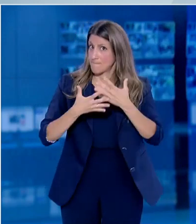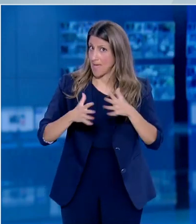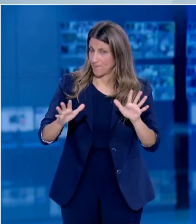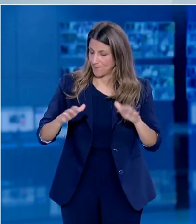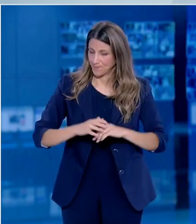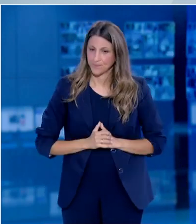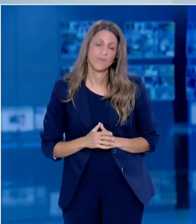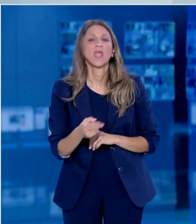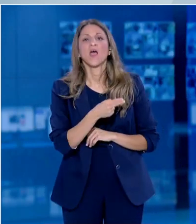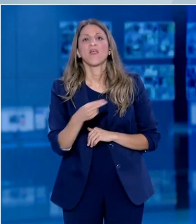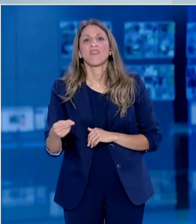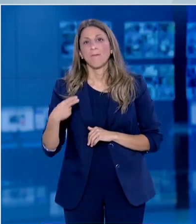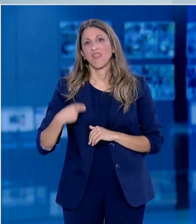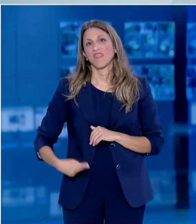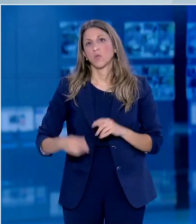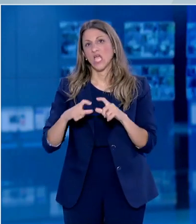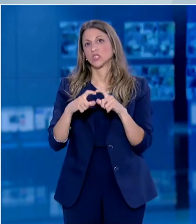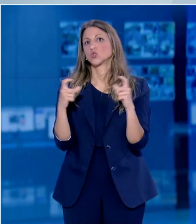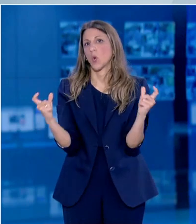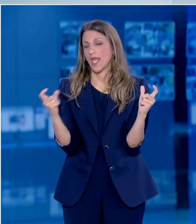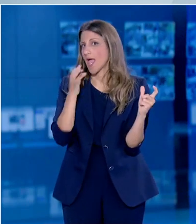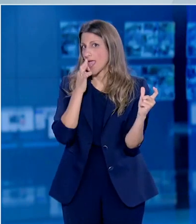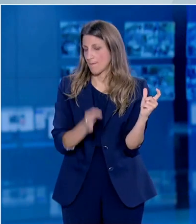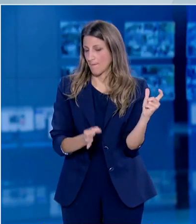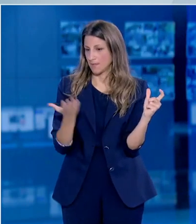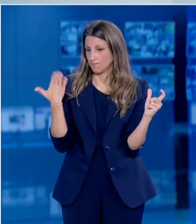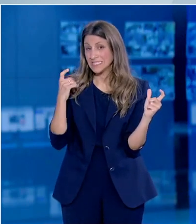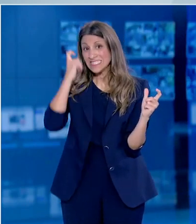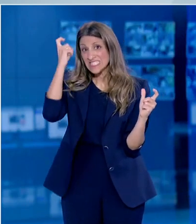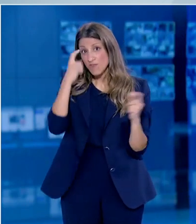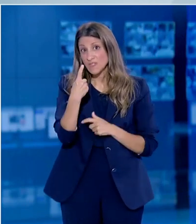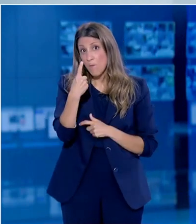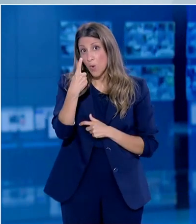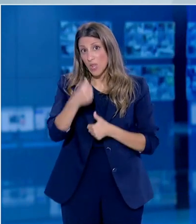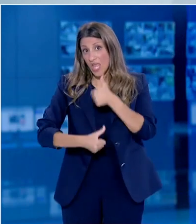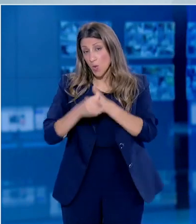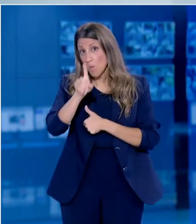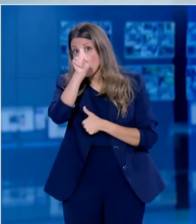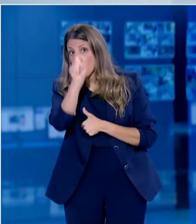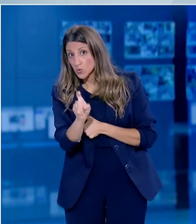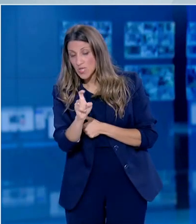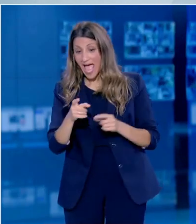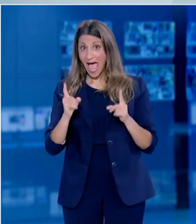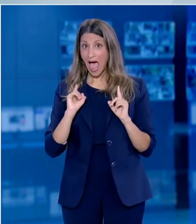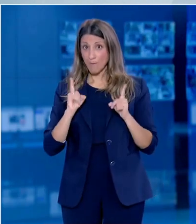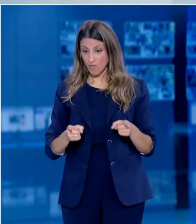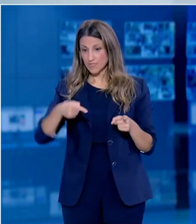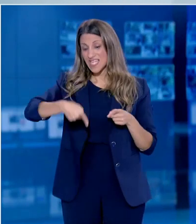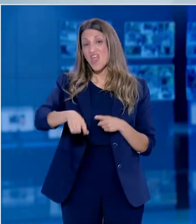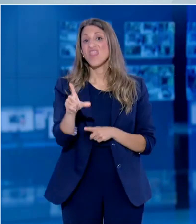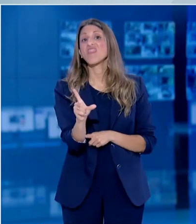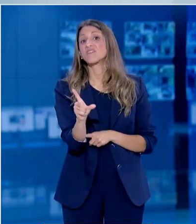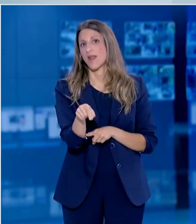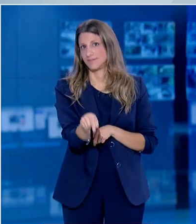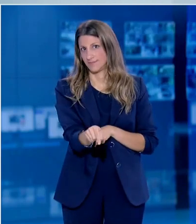Αναφορικά με το άνοιγμα των Δημοτικών Σχολείων είχαμε πει ότι ενδέχεται να ανοίξουν την 1η Ιουνίου, οι αποφάσεις θα ληφθούν τη Δευτέρα οπότε και